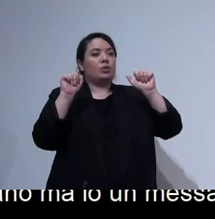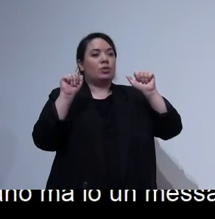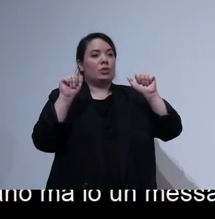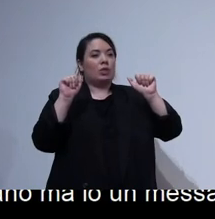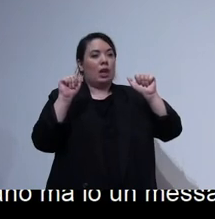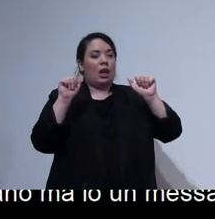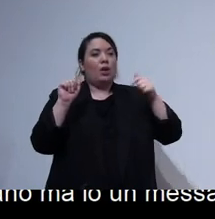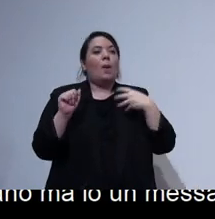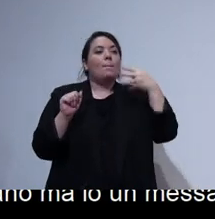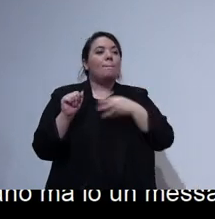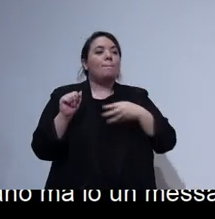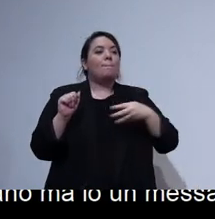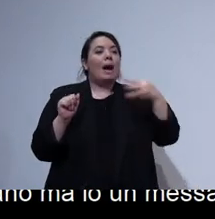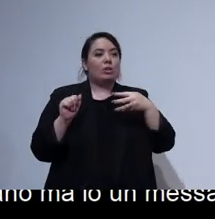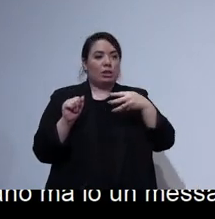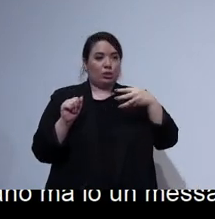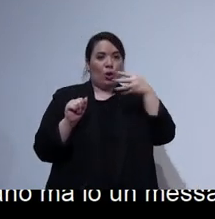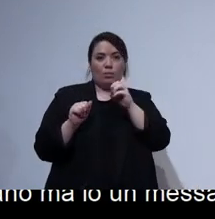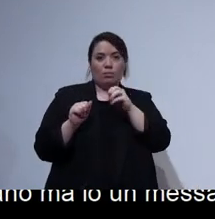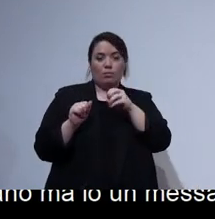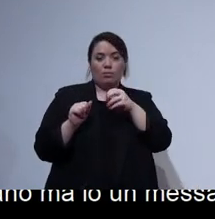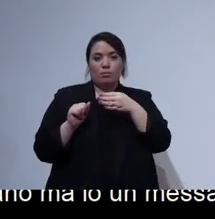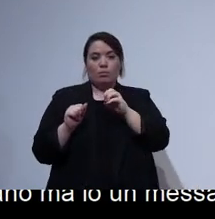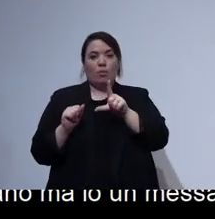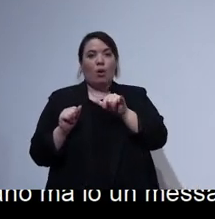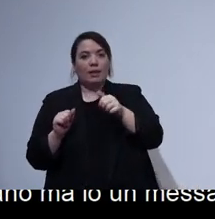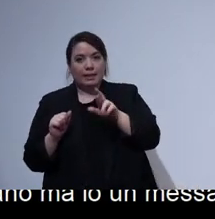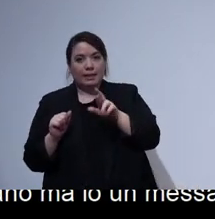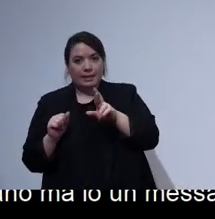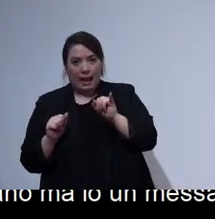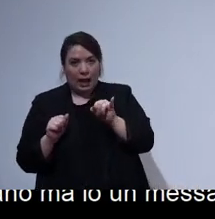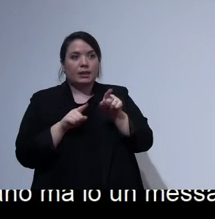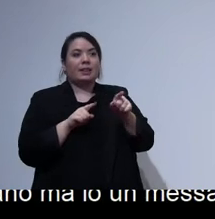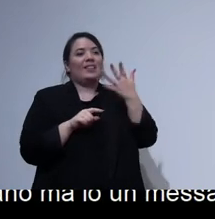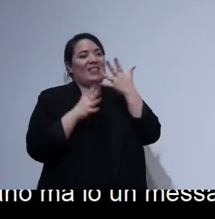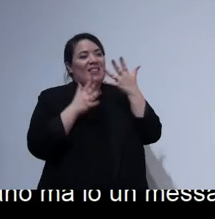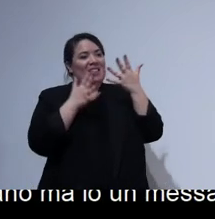anch'io sono non vedente penso che prima avesse parlato Matteo che saluto